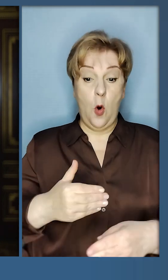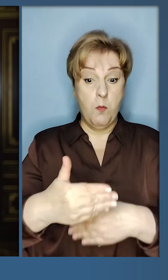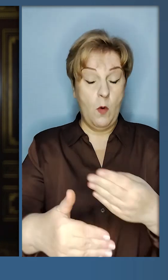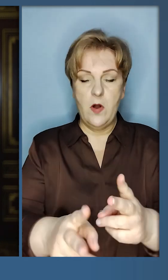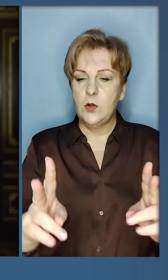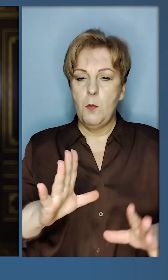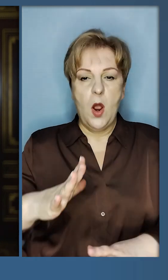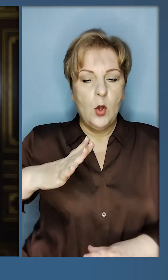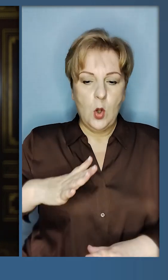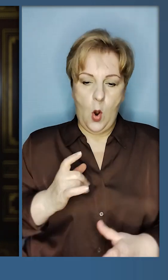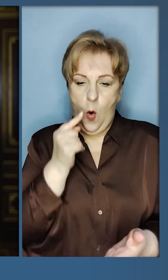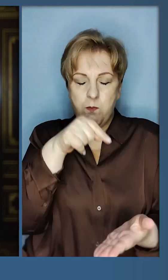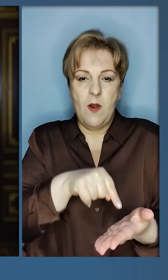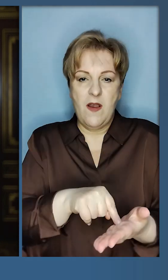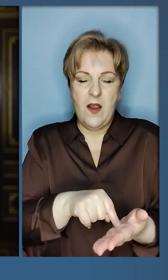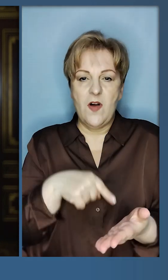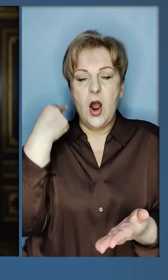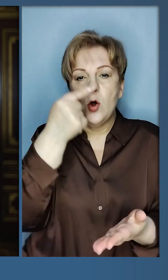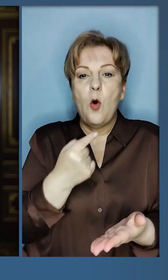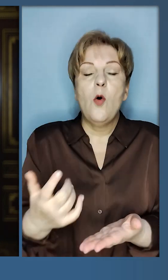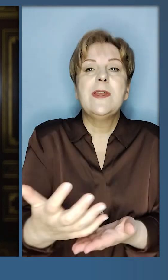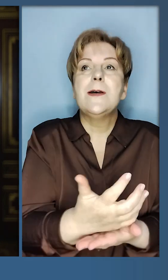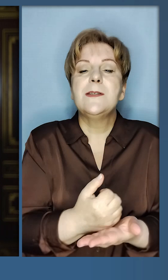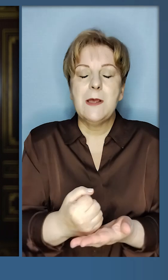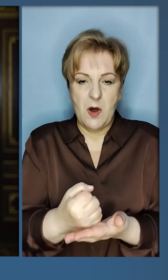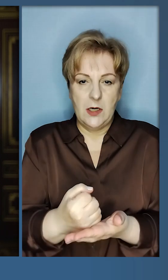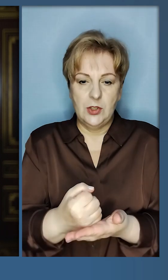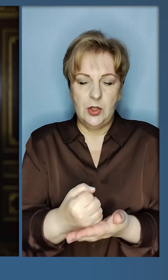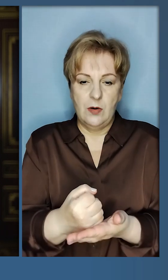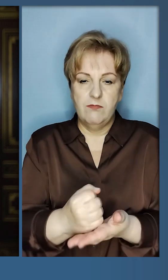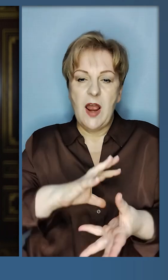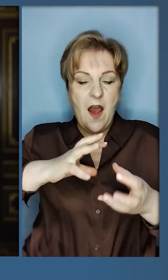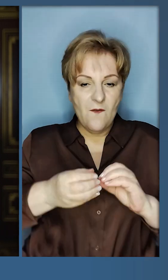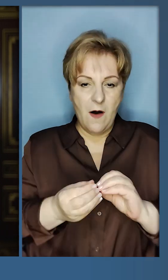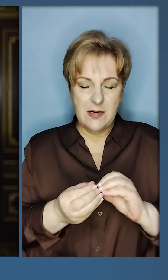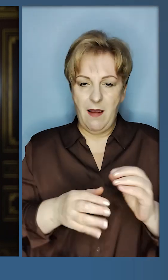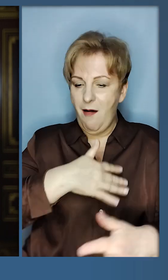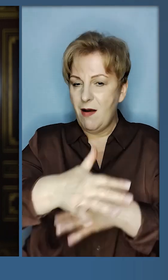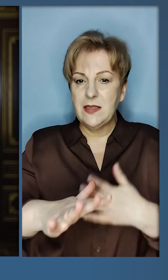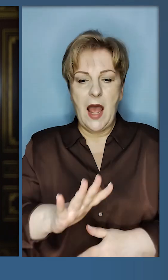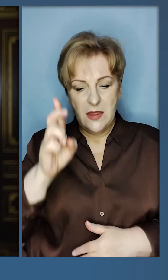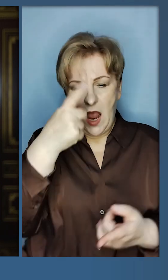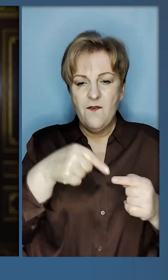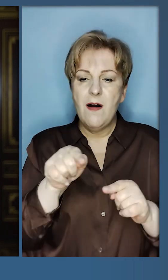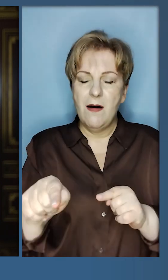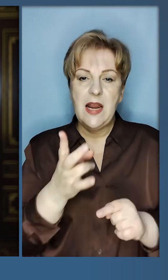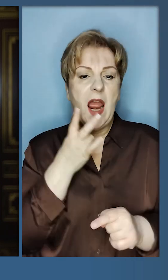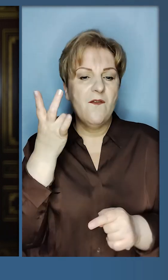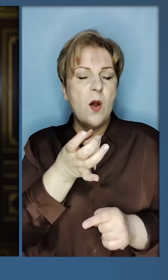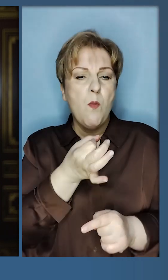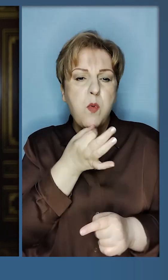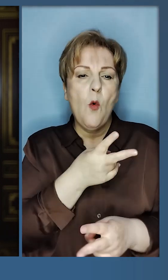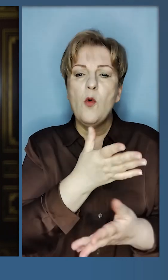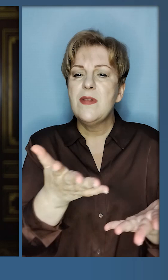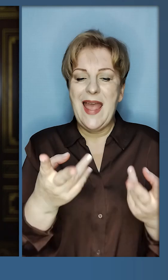нікому не довелось опинитись в ролі збирачів врожаю хаосу. Ані в країнах Африки, ані будь-де